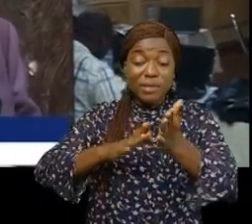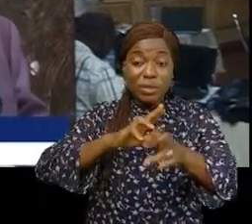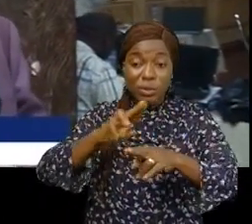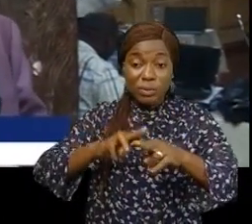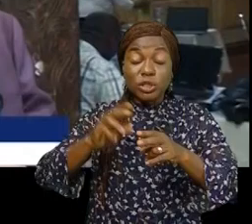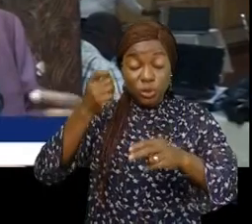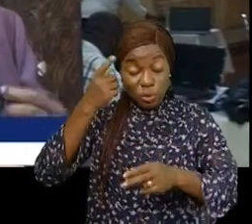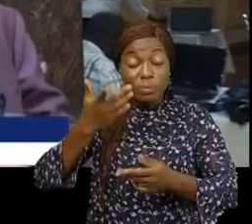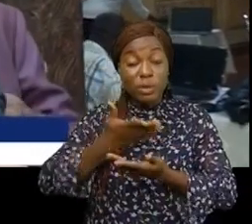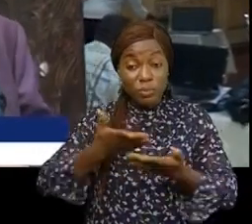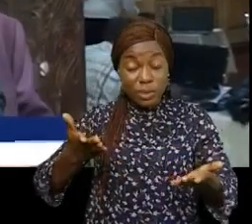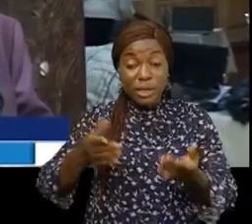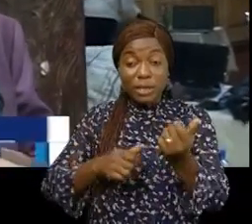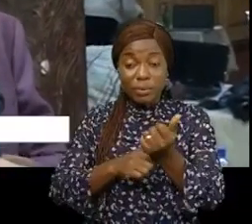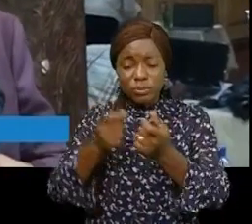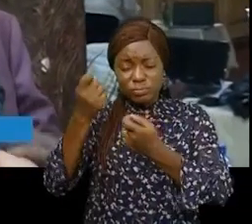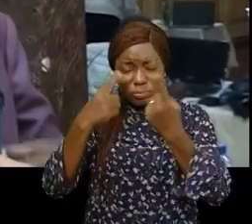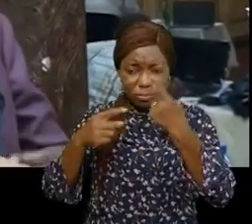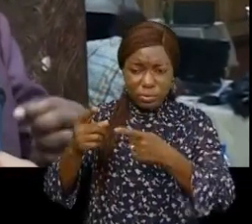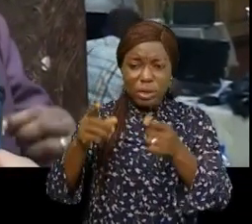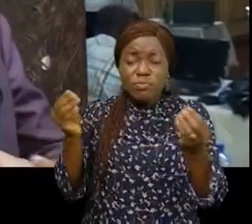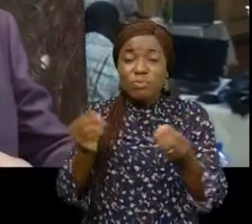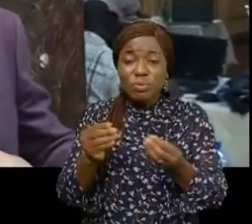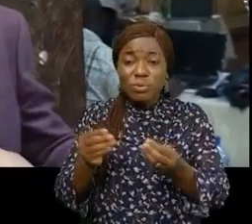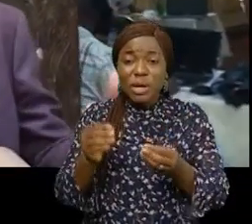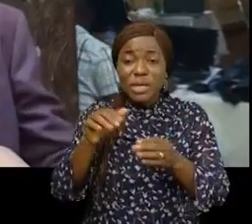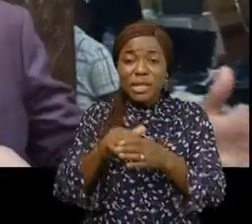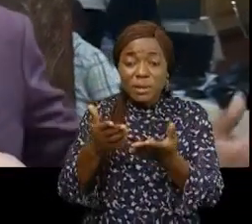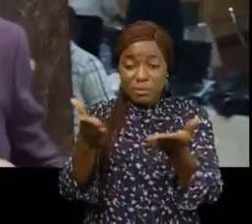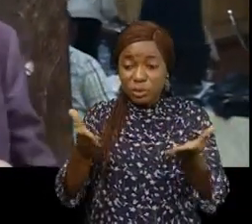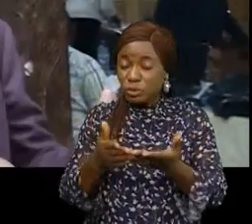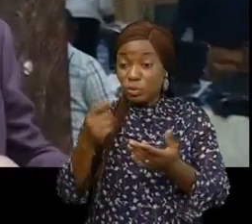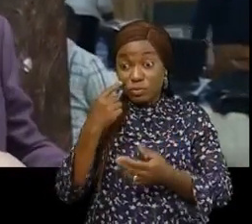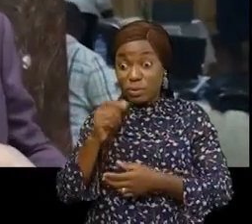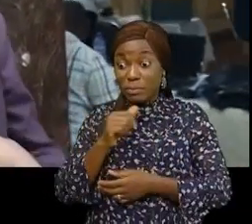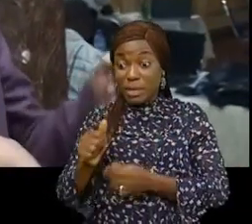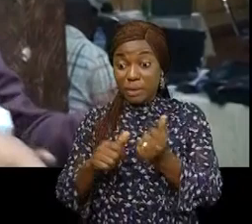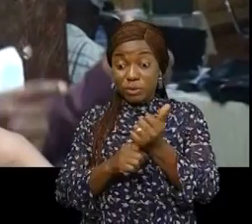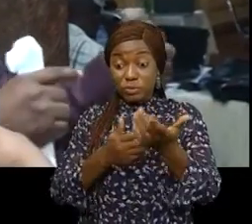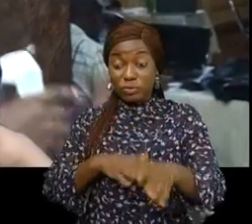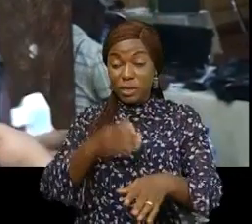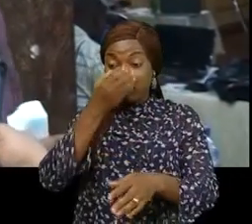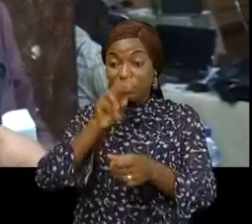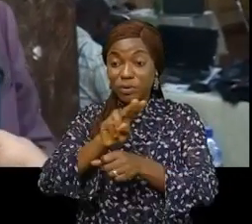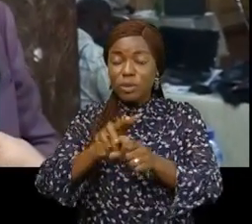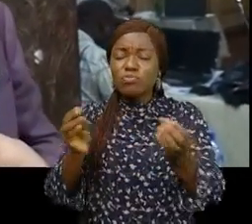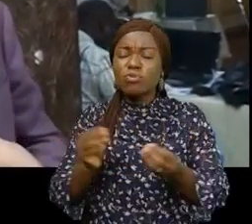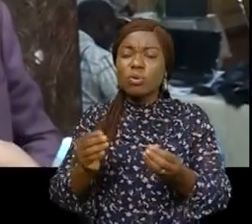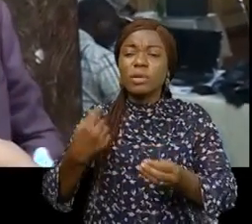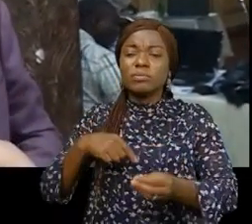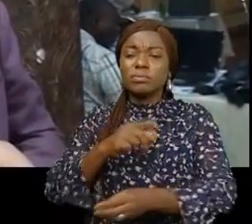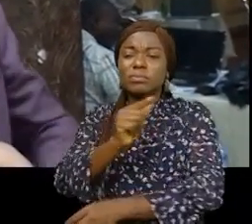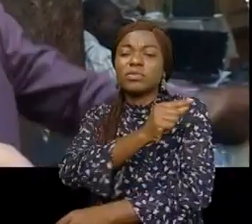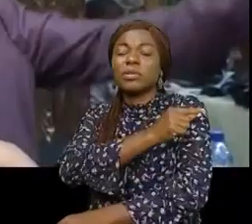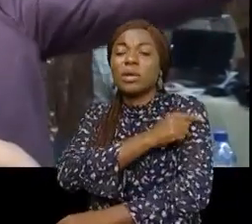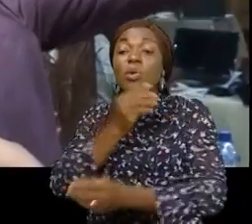comprends que les gens s'interrogent que pourquoi dans un environnement où on ne voit pas beaucoup de morts de COVID, pourquoi on se ferait vacciner ? On se fera